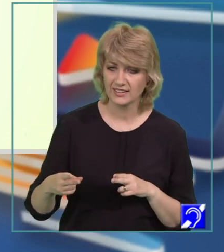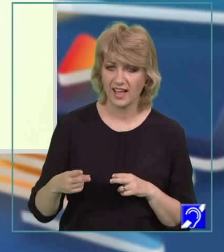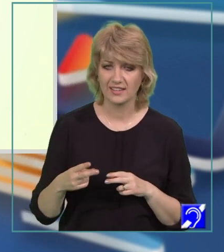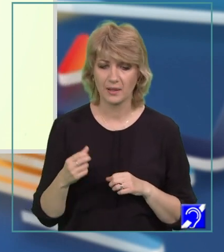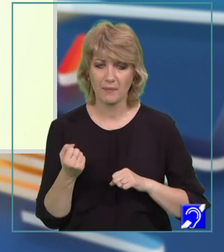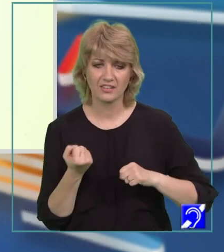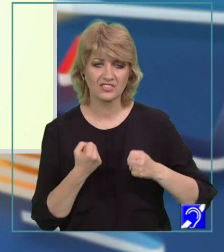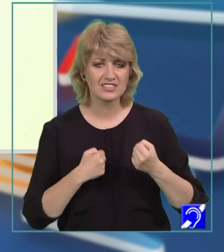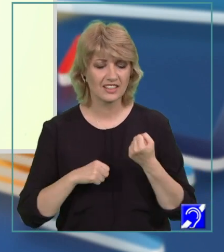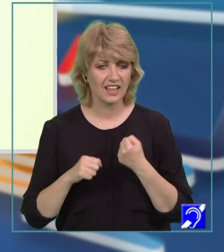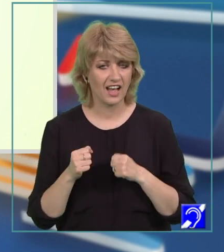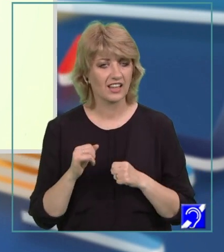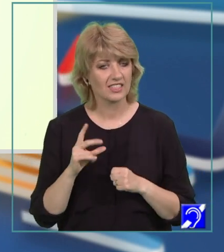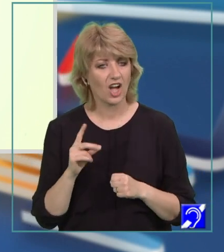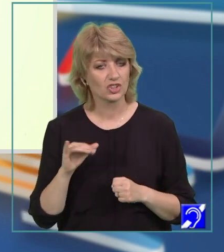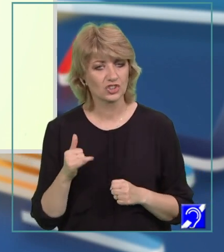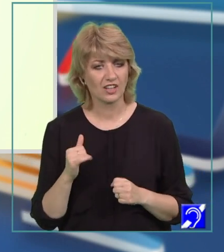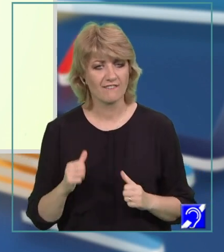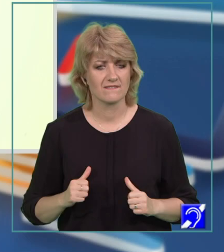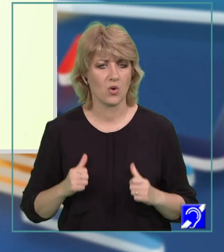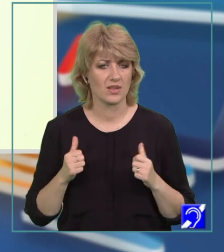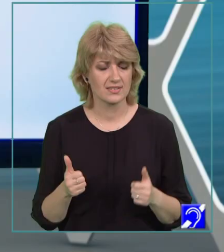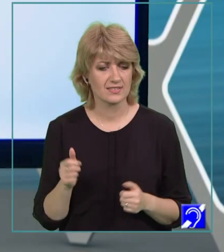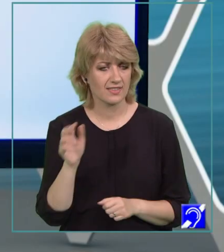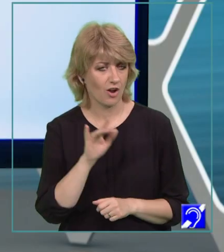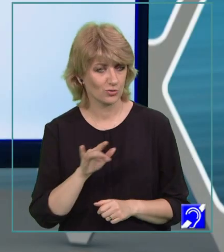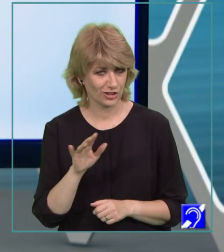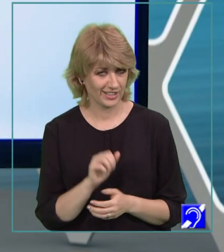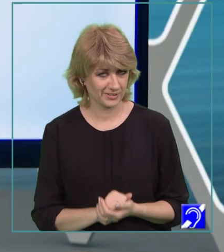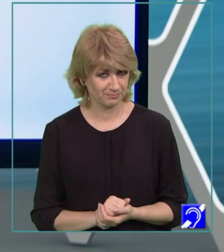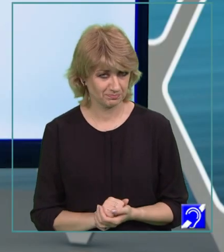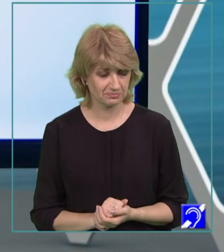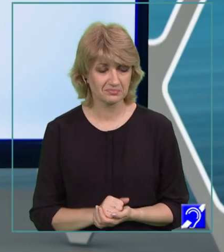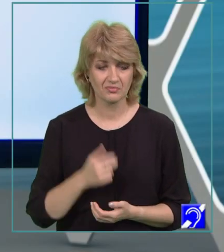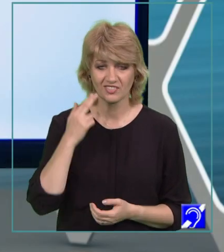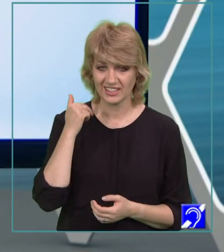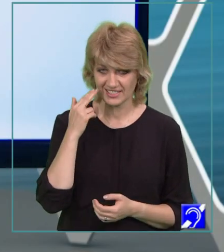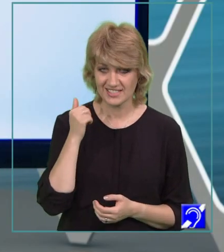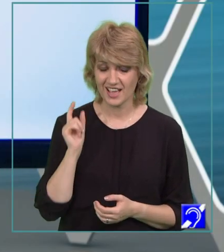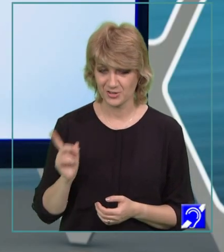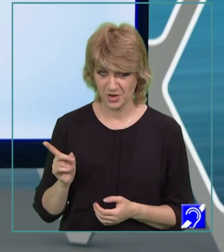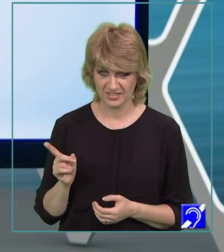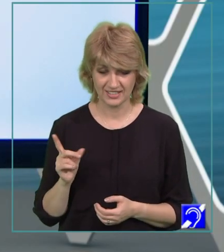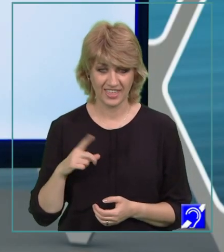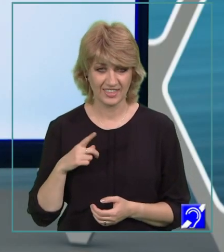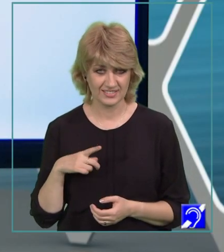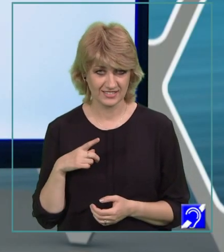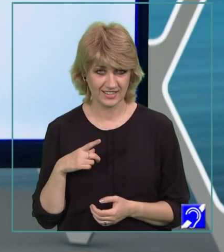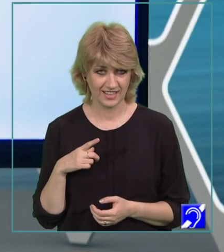manifestare, dar și de voință de a cucerii. Da, fetița aceasta este